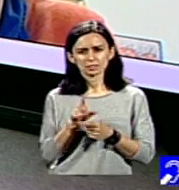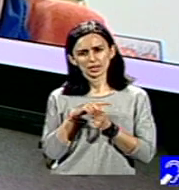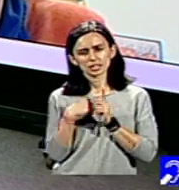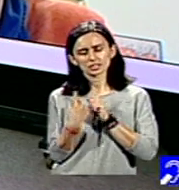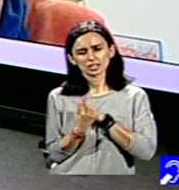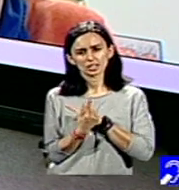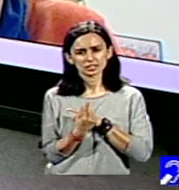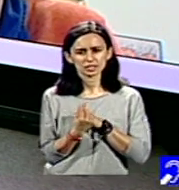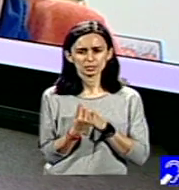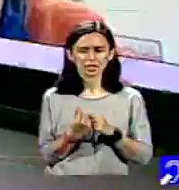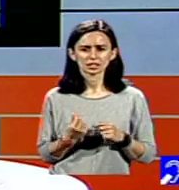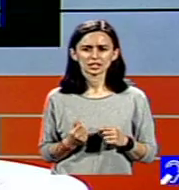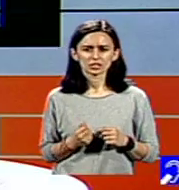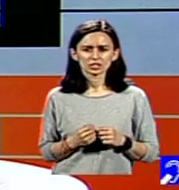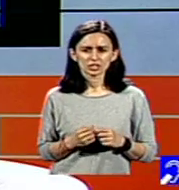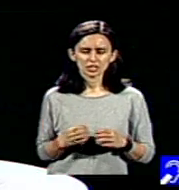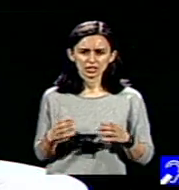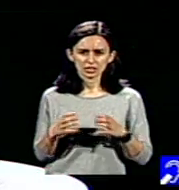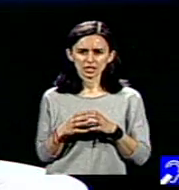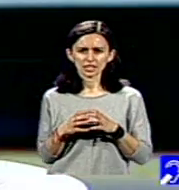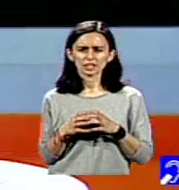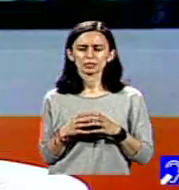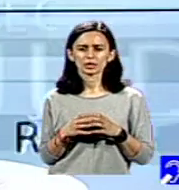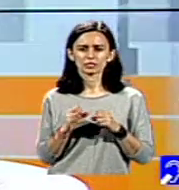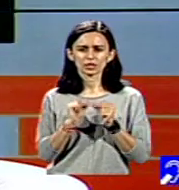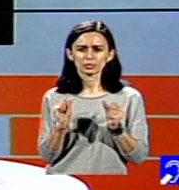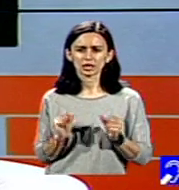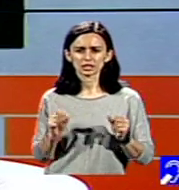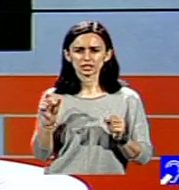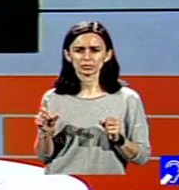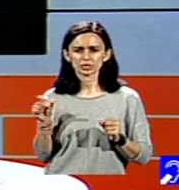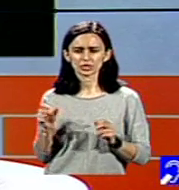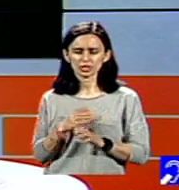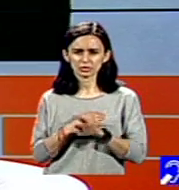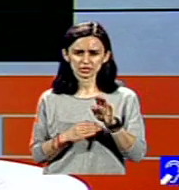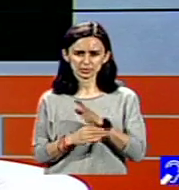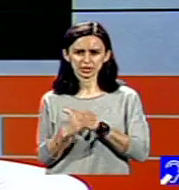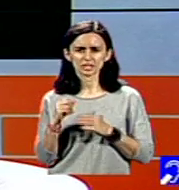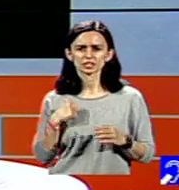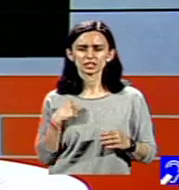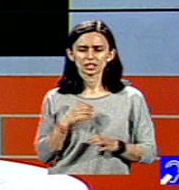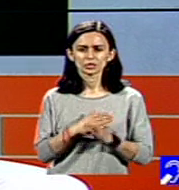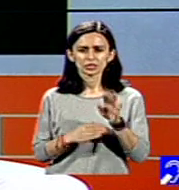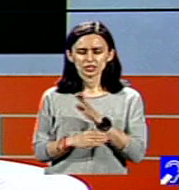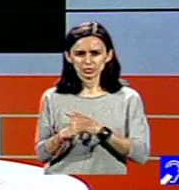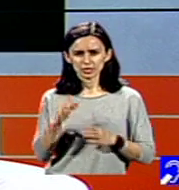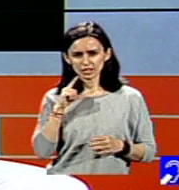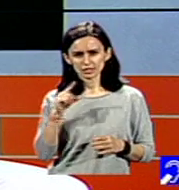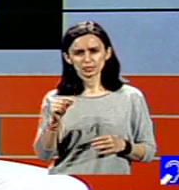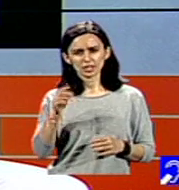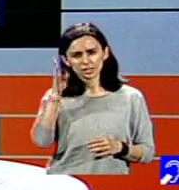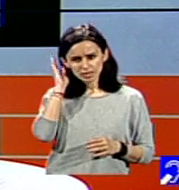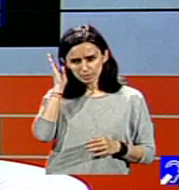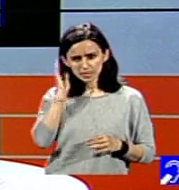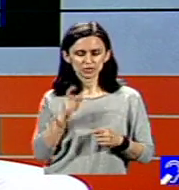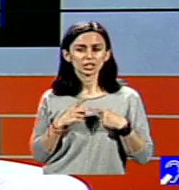Delegații de la Pentru Voi, formate din persoane cu dizabilități, din tineri cu dizabilități, se duc la Brusel, la